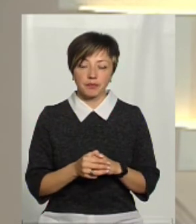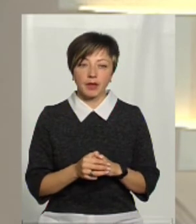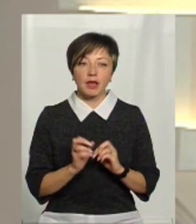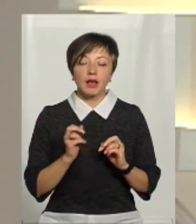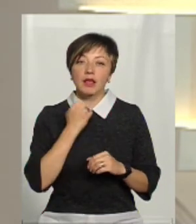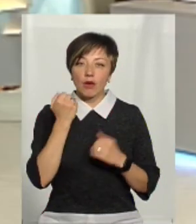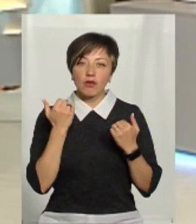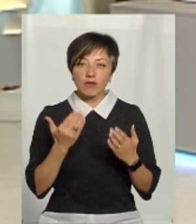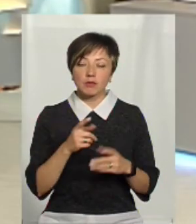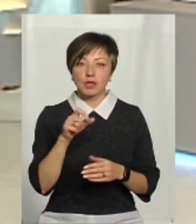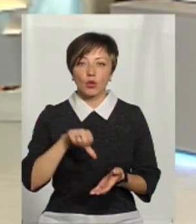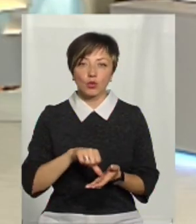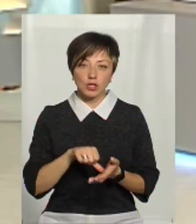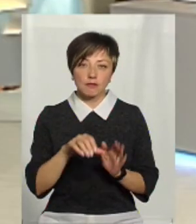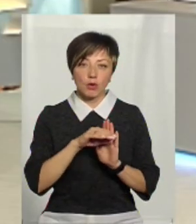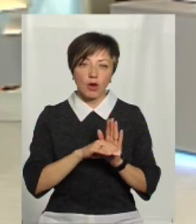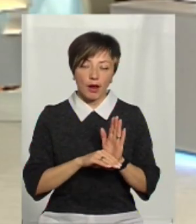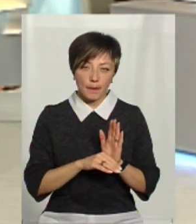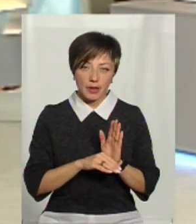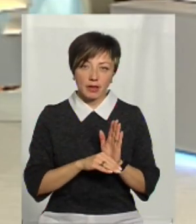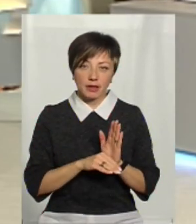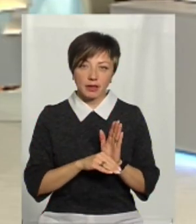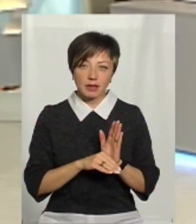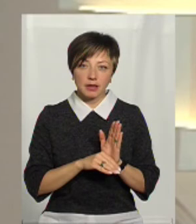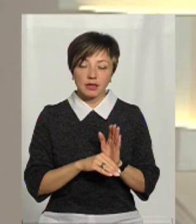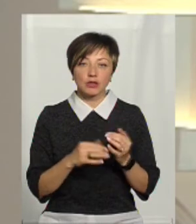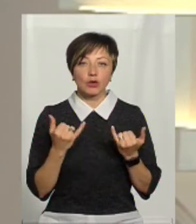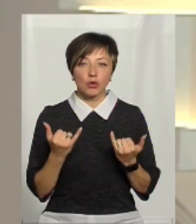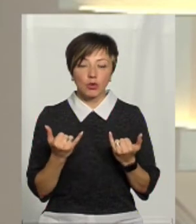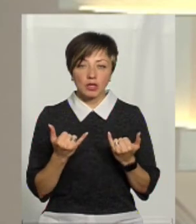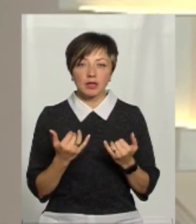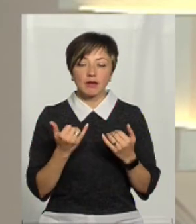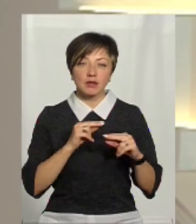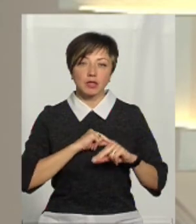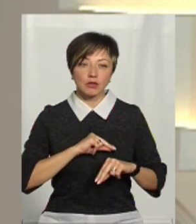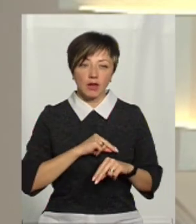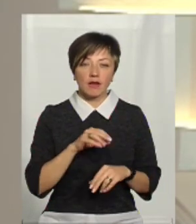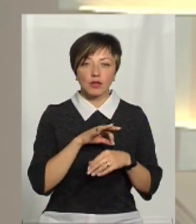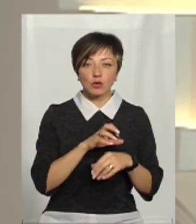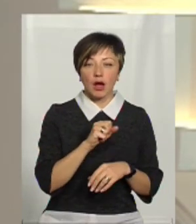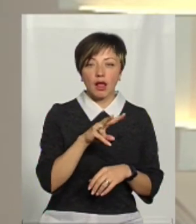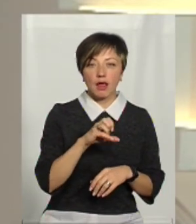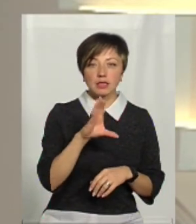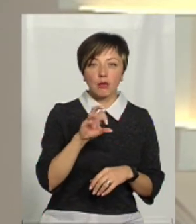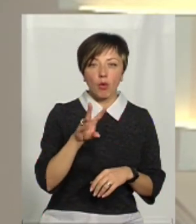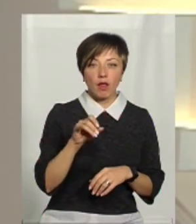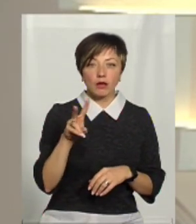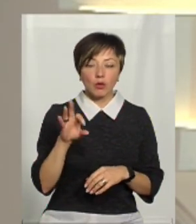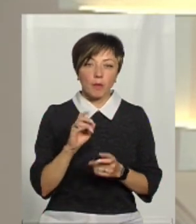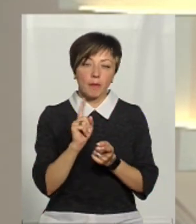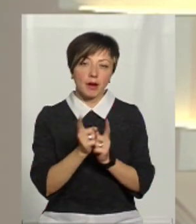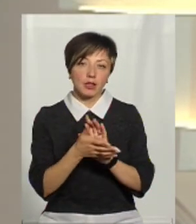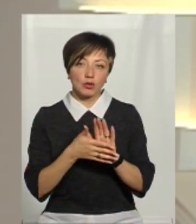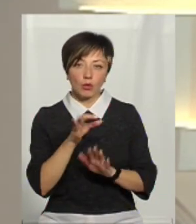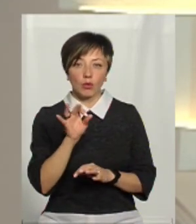Дякую вам, панове, за участь у програмі Сьогодні у студії для вас працювала ведуча Алла Самойленко На